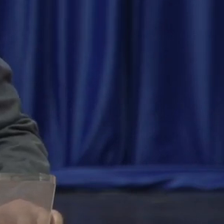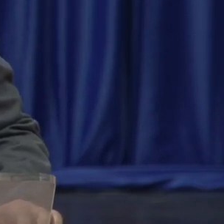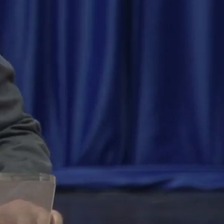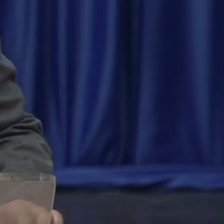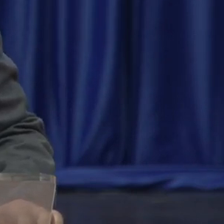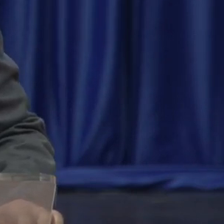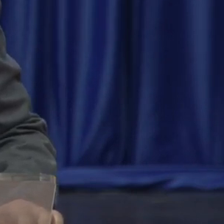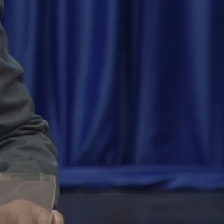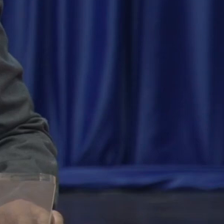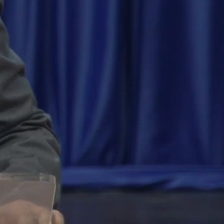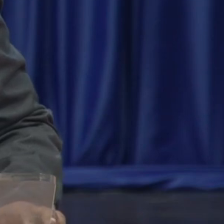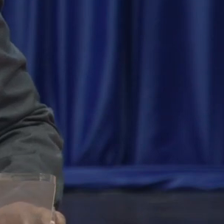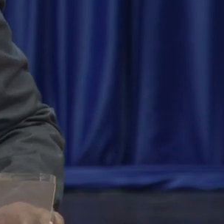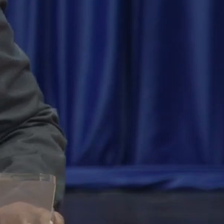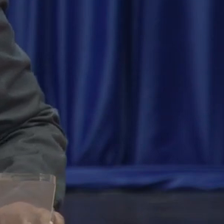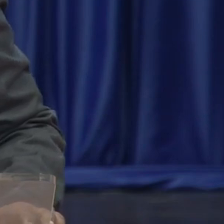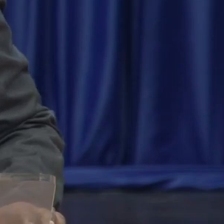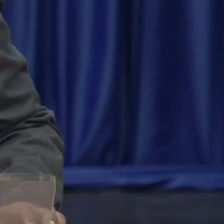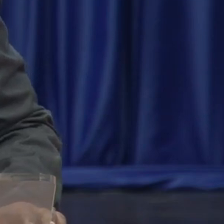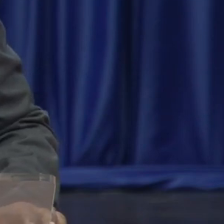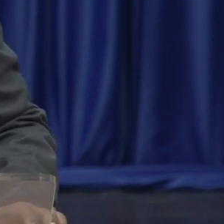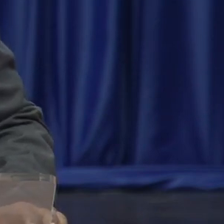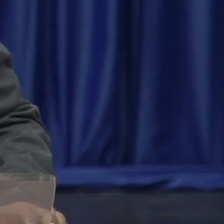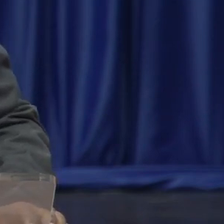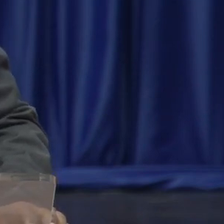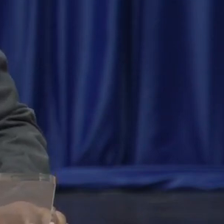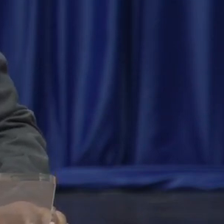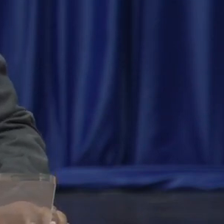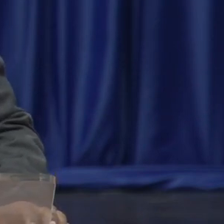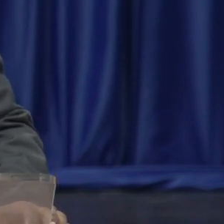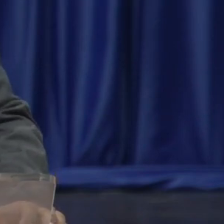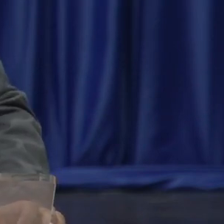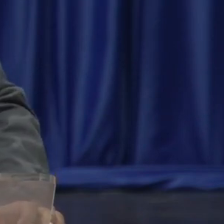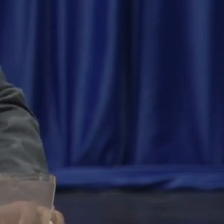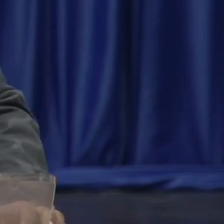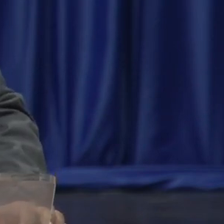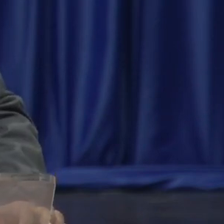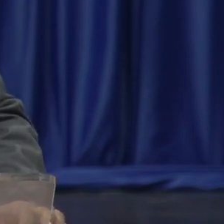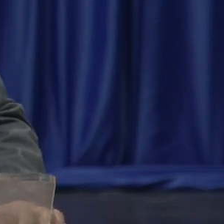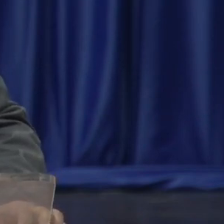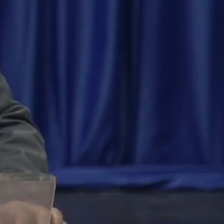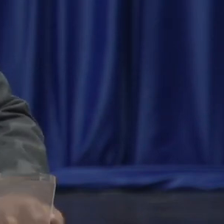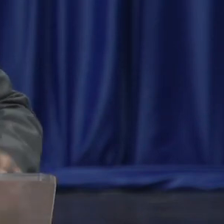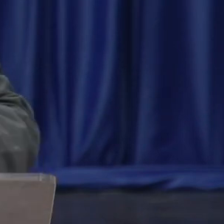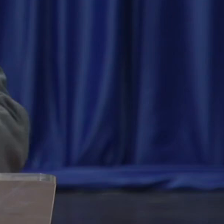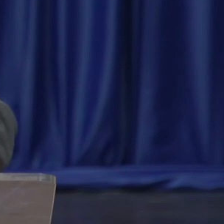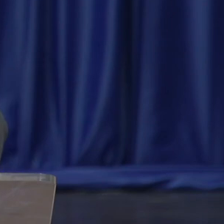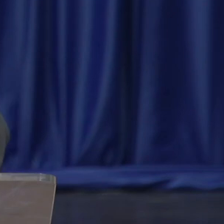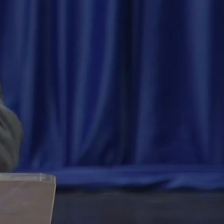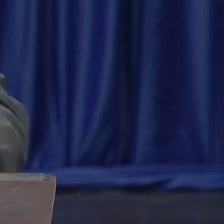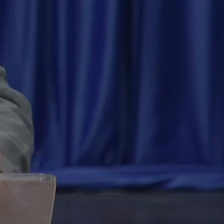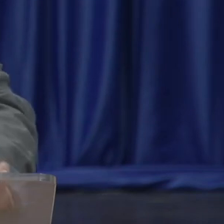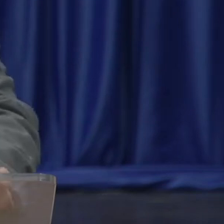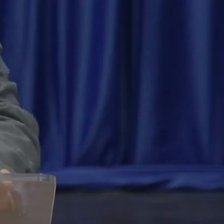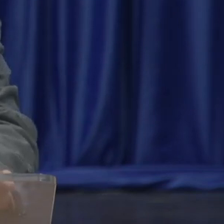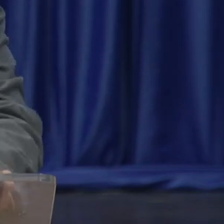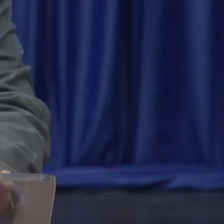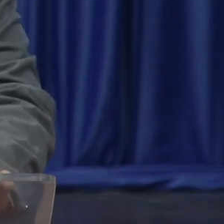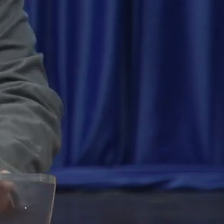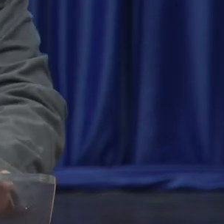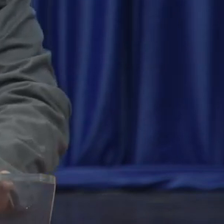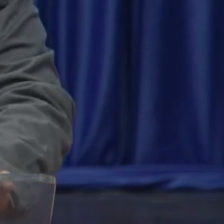het geluid, dat we minister Amoxi opnieuw aan het woord laten en direct daarna volgt dan de minister van